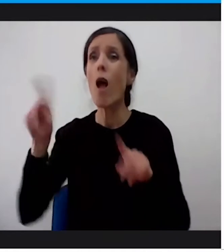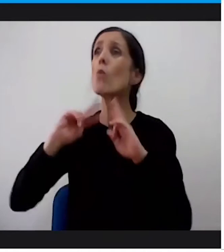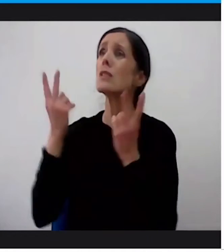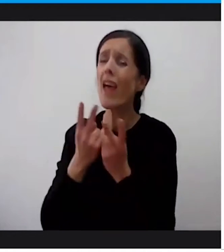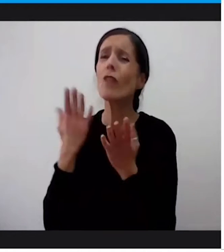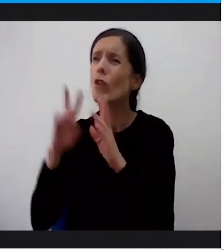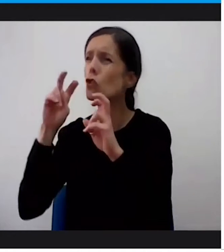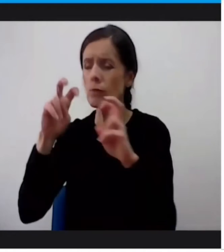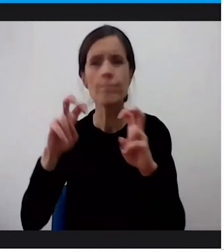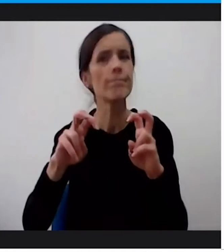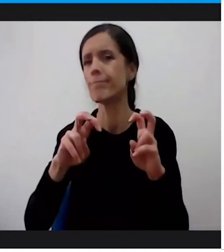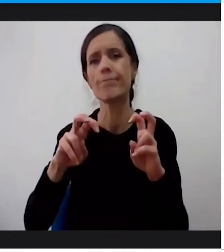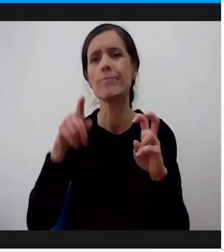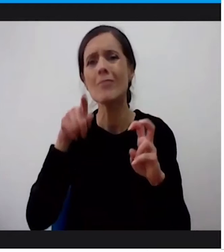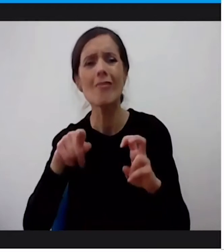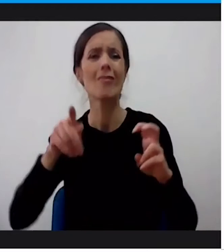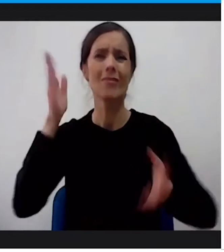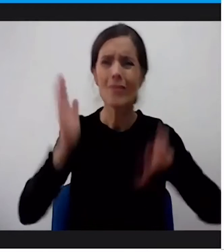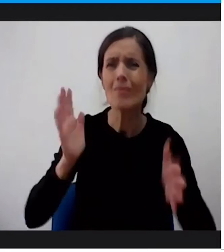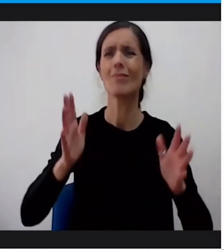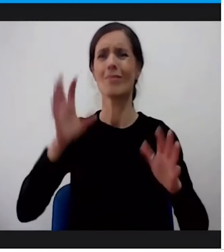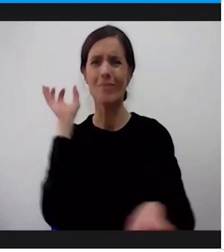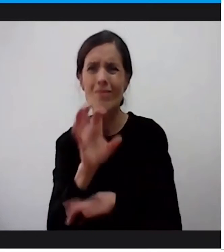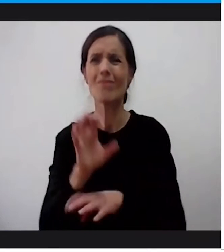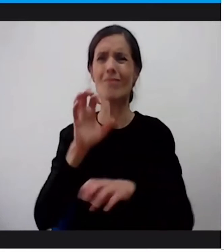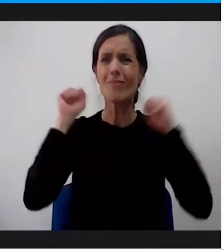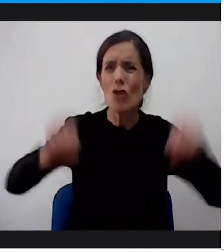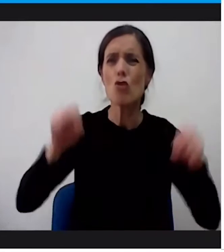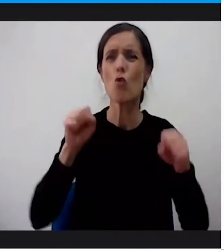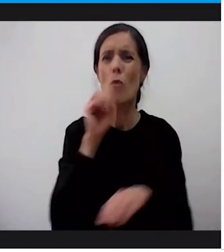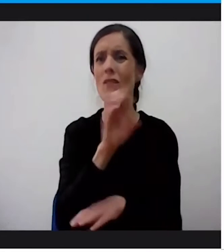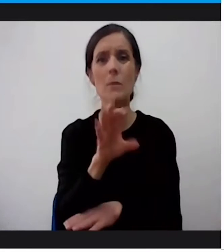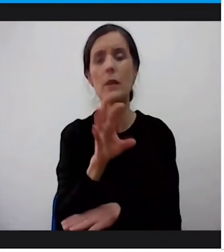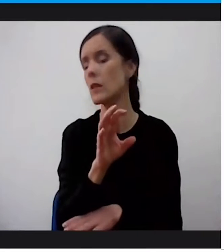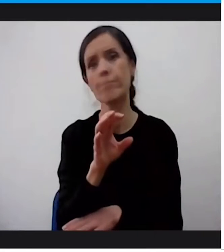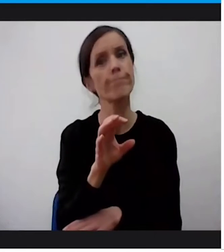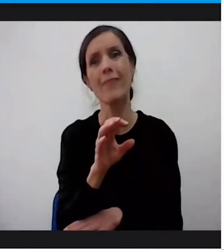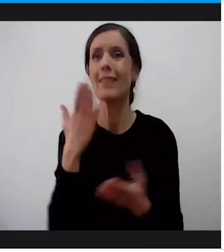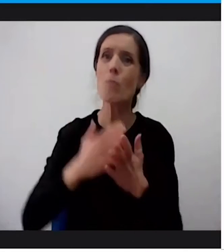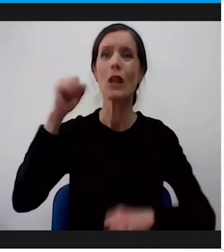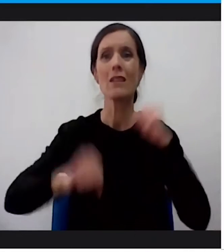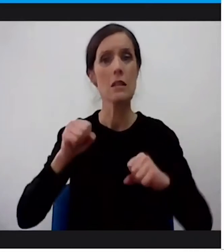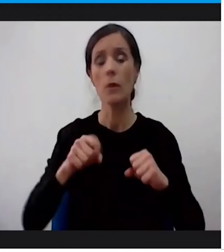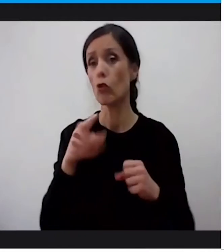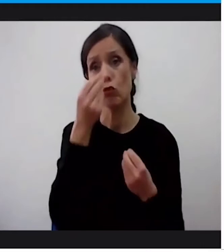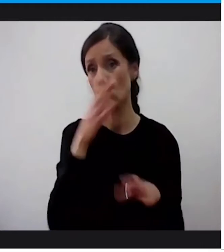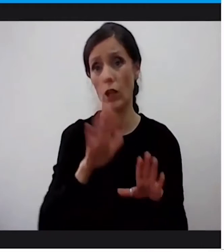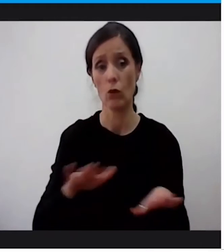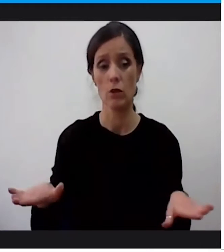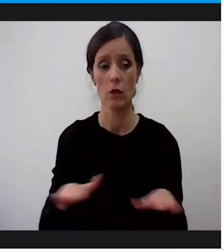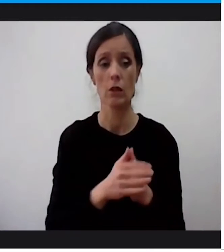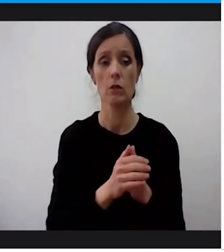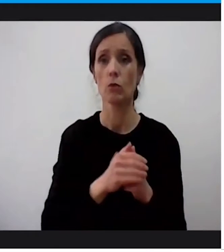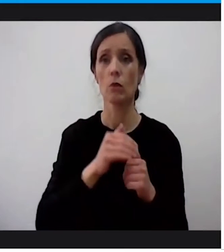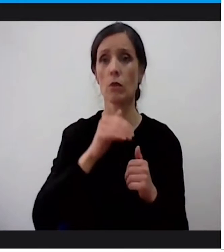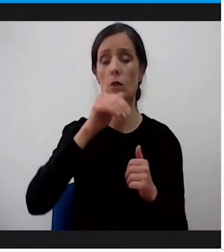disciplinovanje praksa koja je pogrešna i veoma štetna za decu. Ovde bi se samo kratko još podsjetila sve i